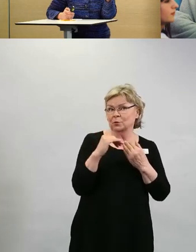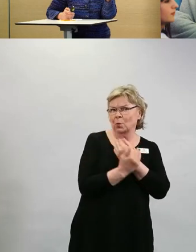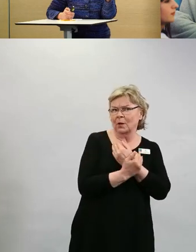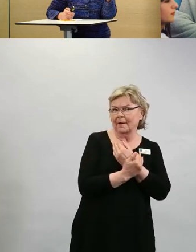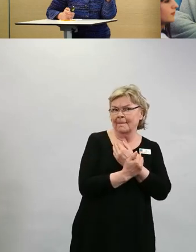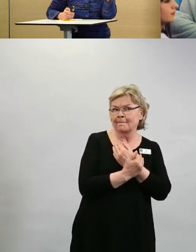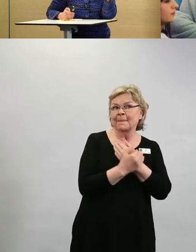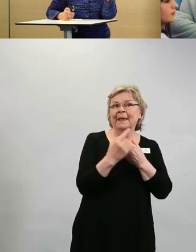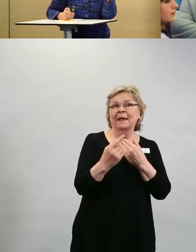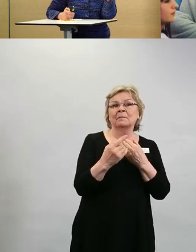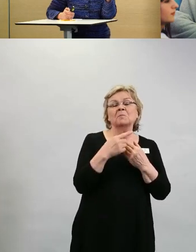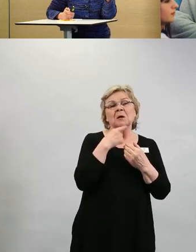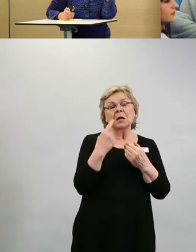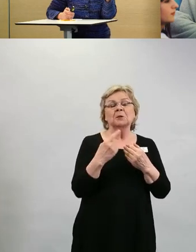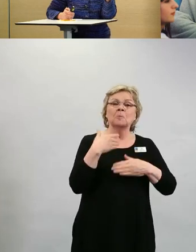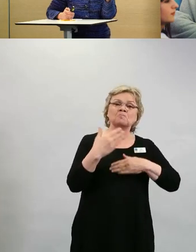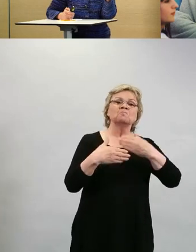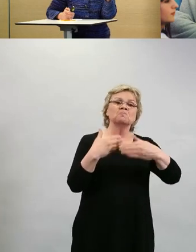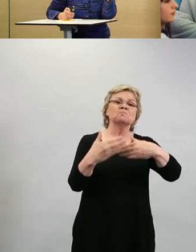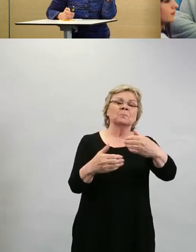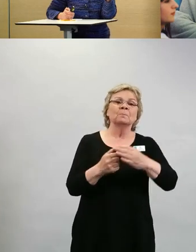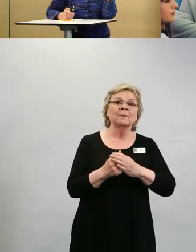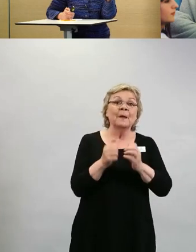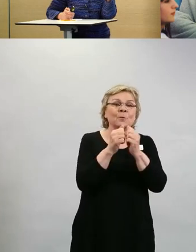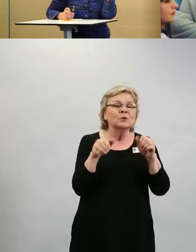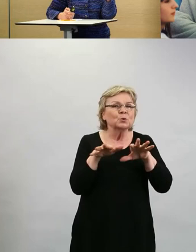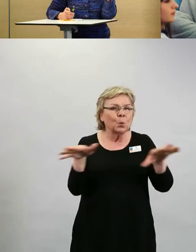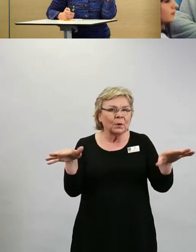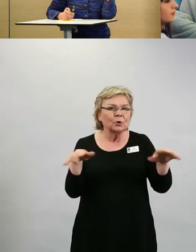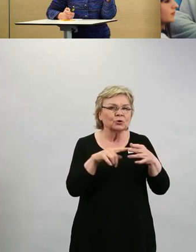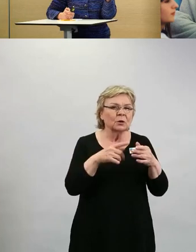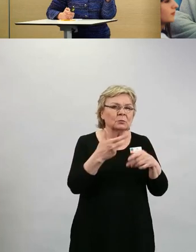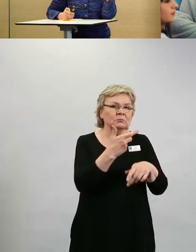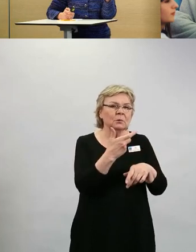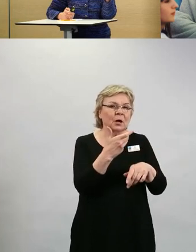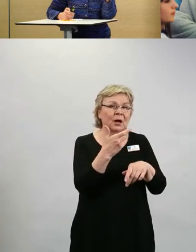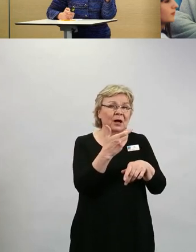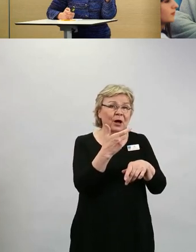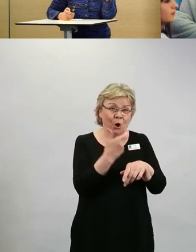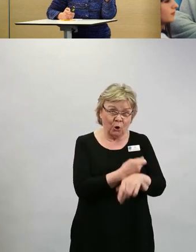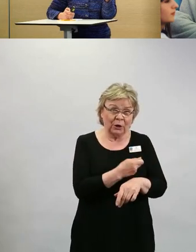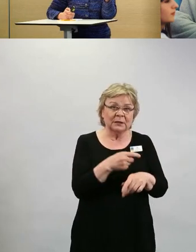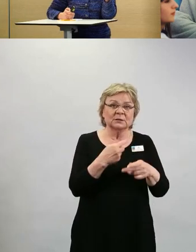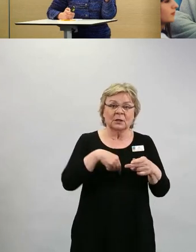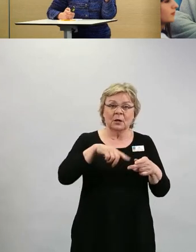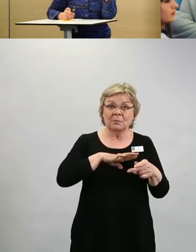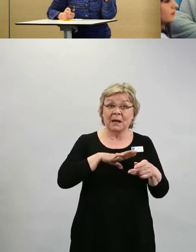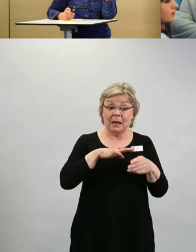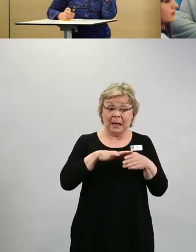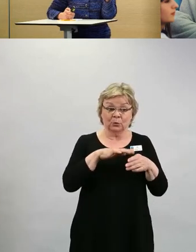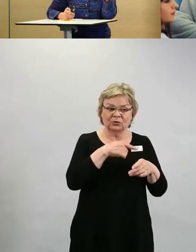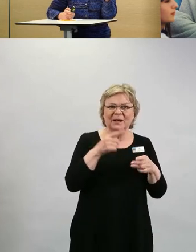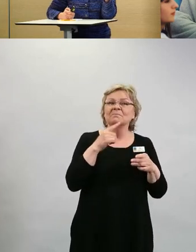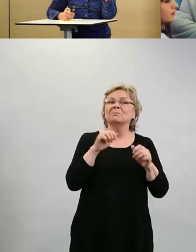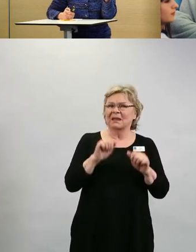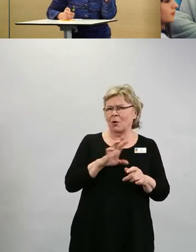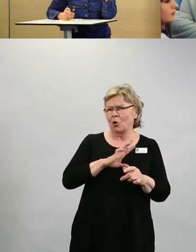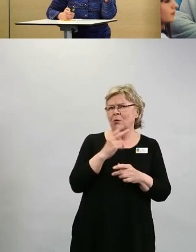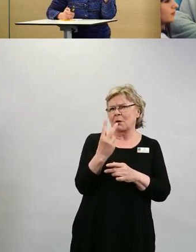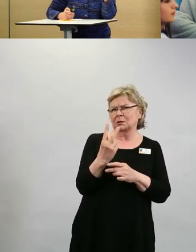pärjätään toistaiseksi. Valtaosa näistä rokotteista, mitä meillä on käytössä, niin niissä ajatellaan, että se on kaksi annosta.